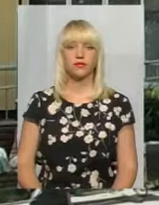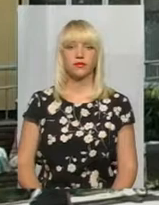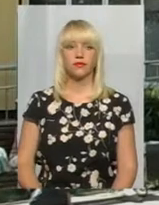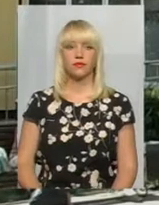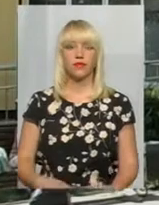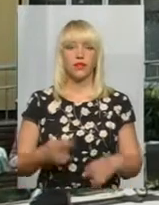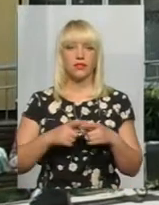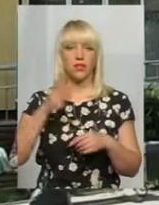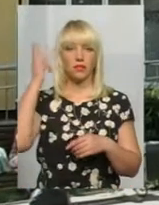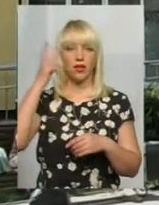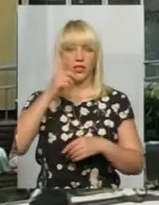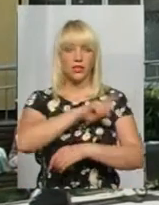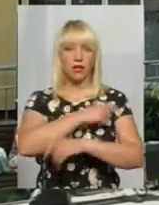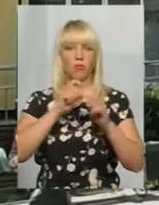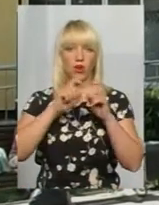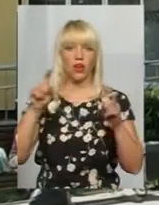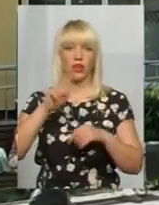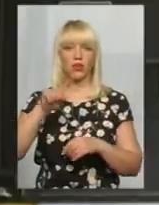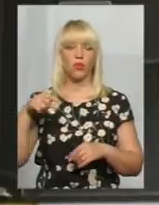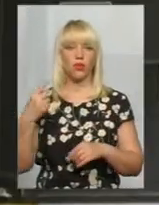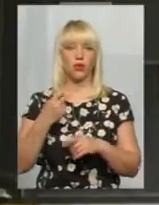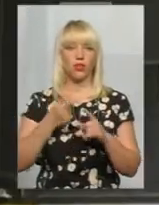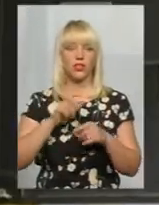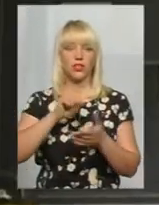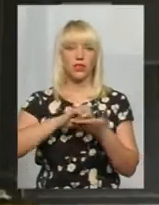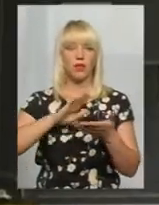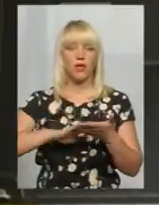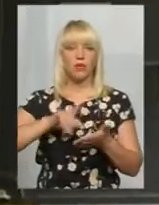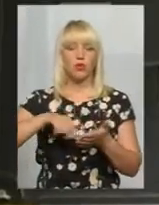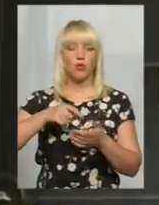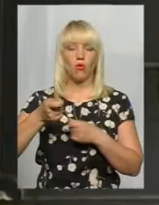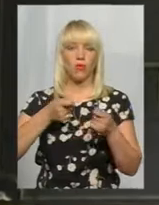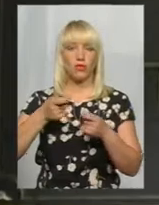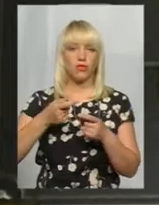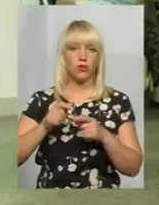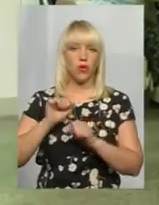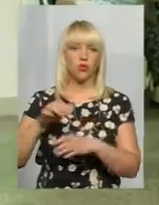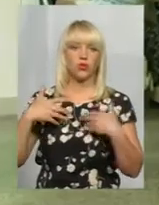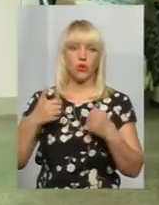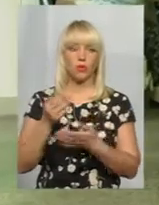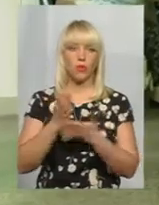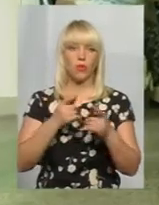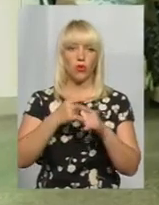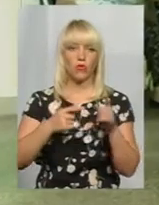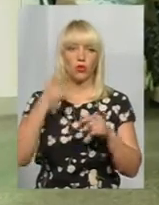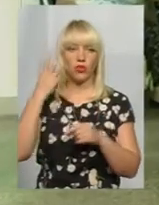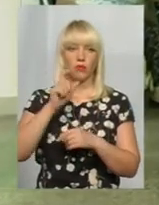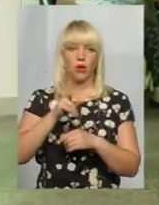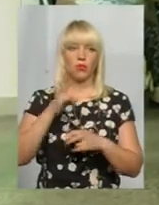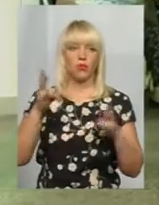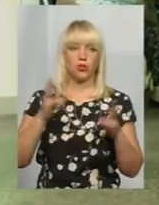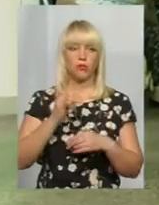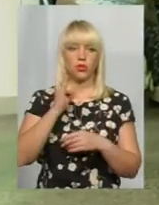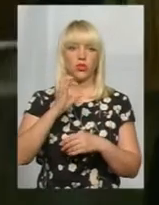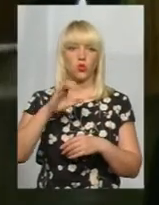Це Хмельницька поліклініка номер один. Тут, за даними міського управління охорони здоров'я, обслуговують більше половини хмельничан, які потребують інсуліну.